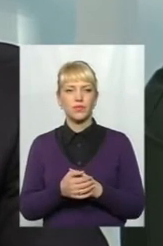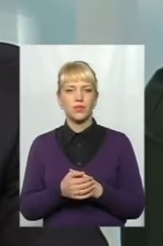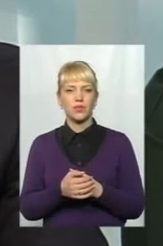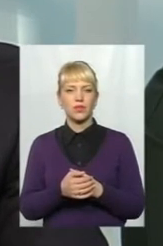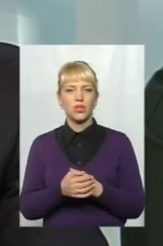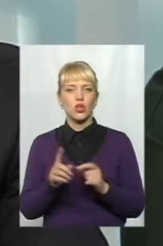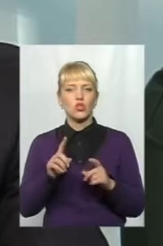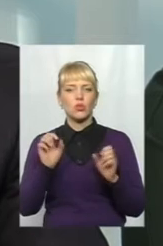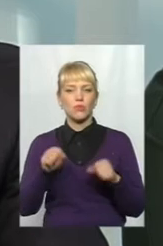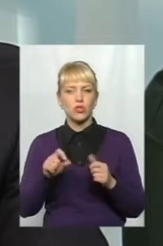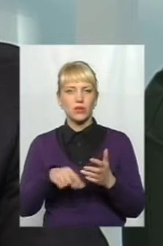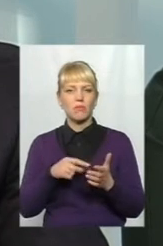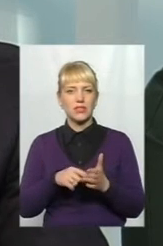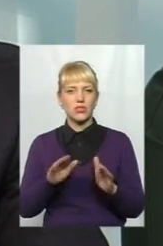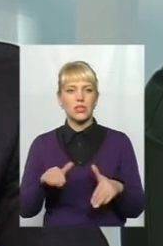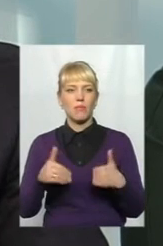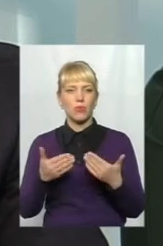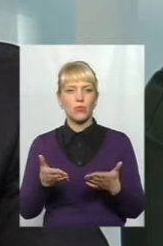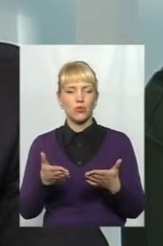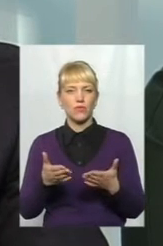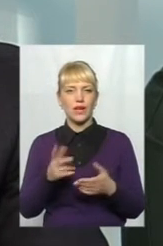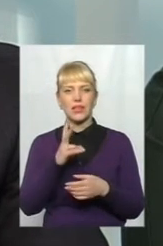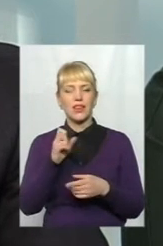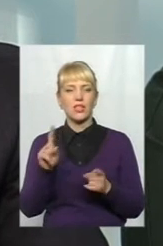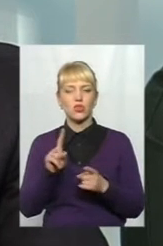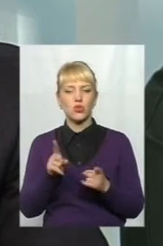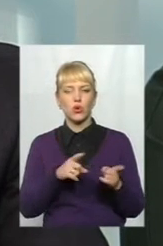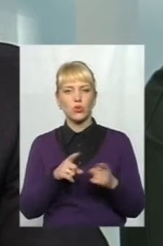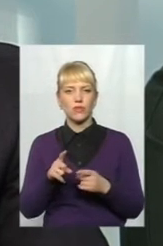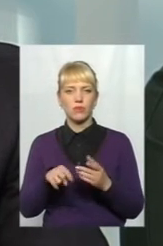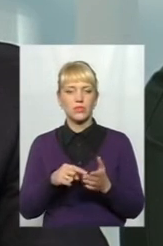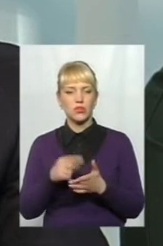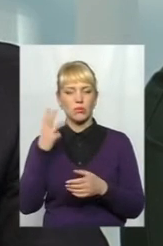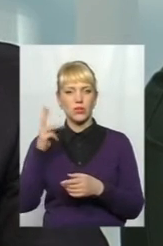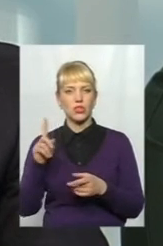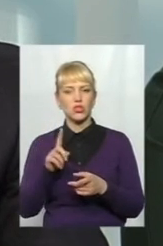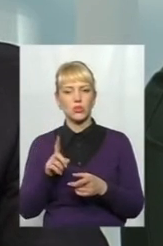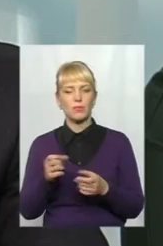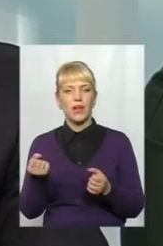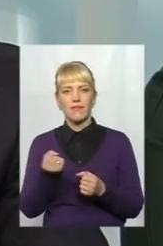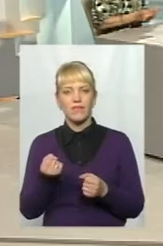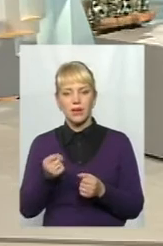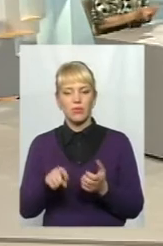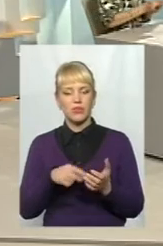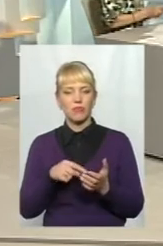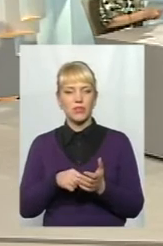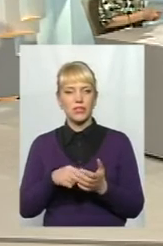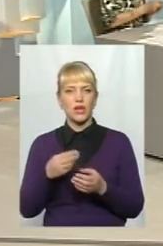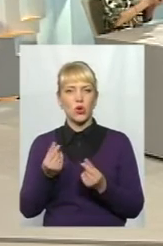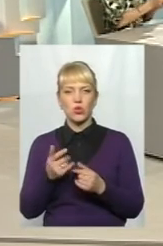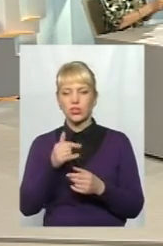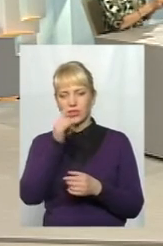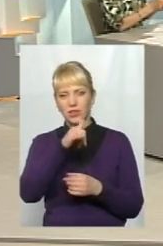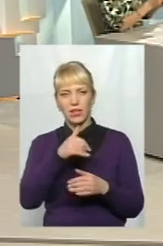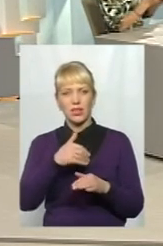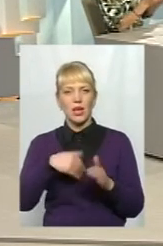Що може місто запропонувати, на що готовий піти Хмельницький, щоб втримати гроші в місті, не дати їм піти з України,